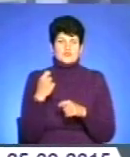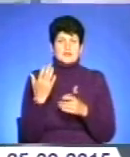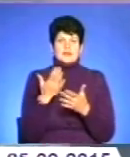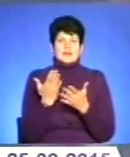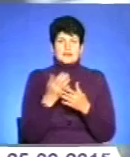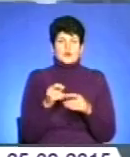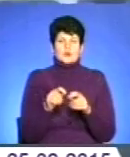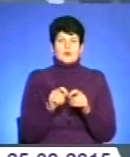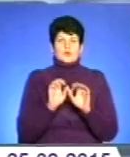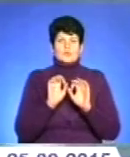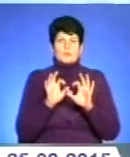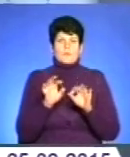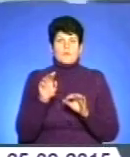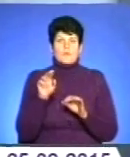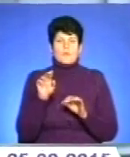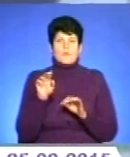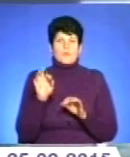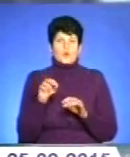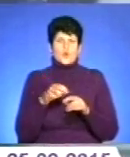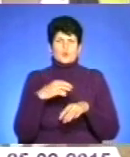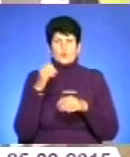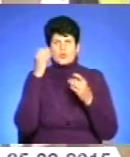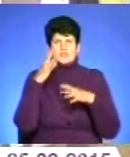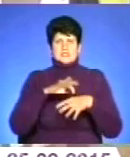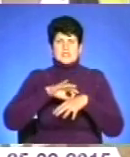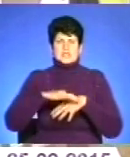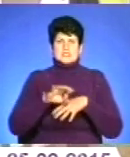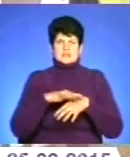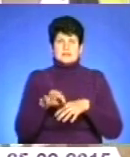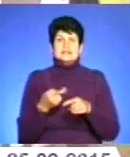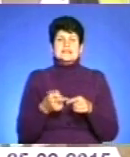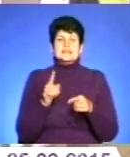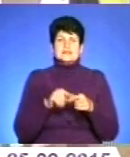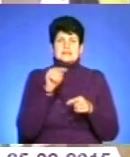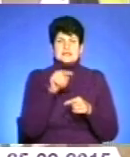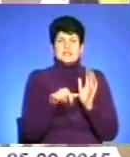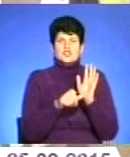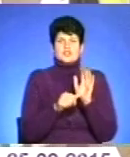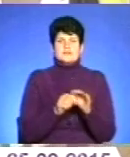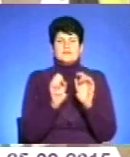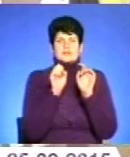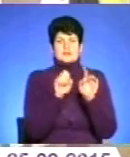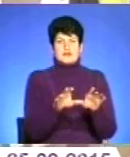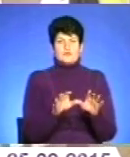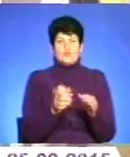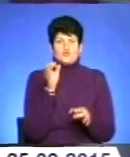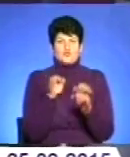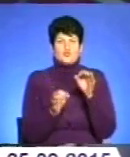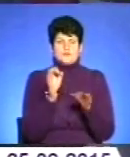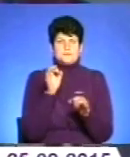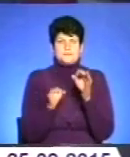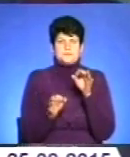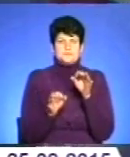розповсюджує твори, що пропагують культ насильства. З цих кримінальних проваджень 6 на даний час направлено з обвинальними актами до суду.